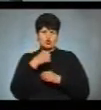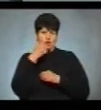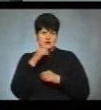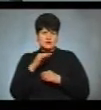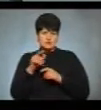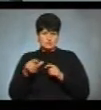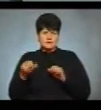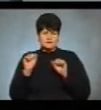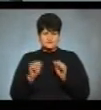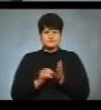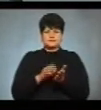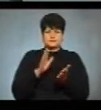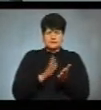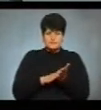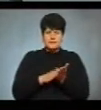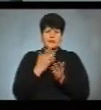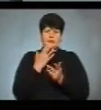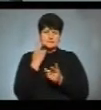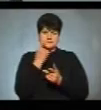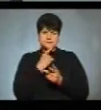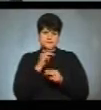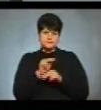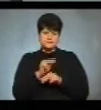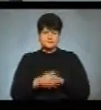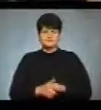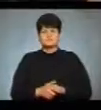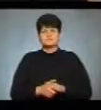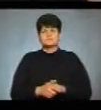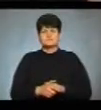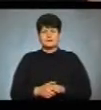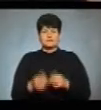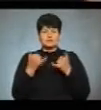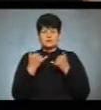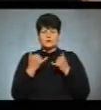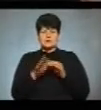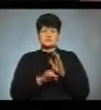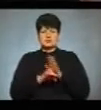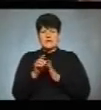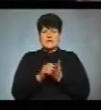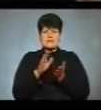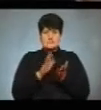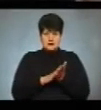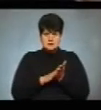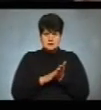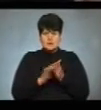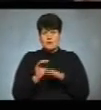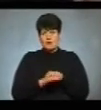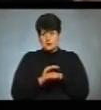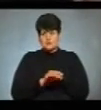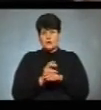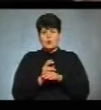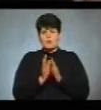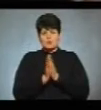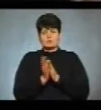завідувачка сектору документів іноземними мовами Оксана Гоменюк. Від сьогодні у нас почалася реєстрація. Будь ласка, просимо